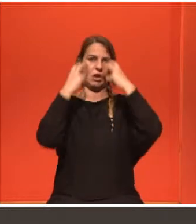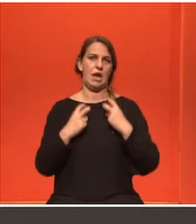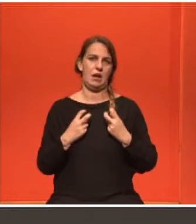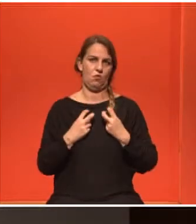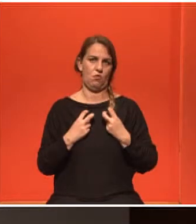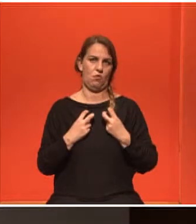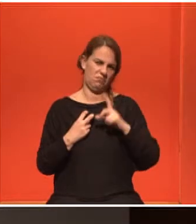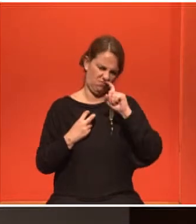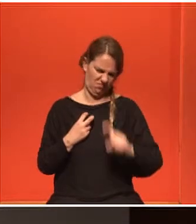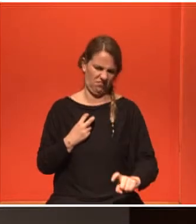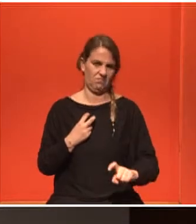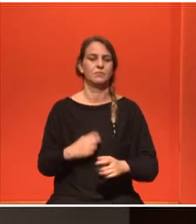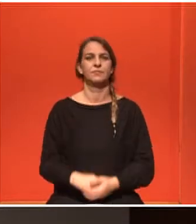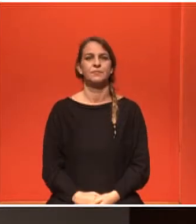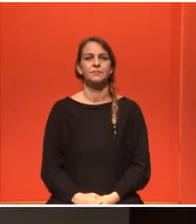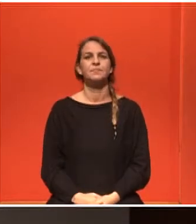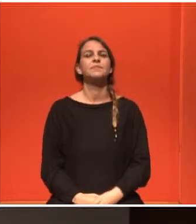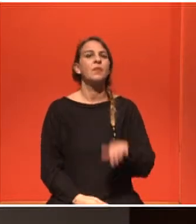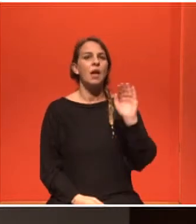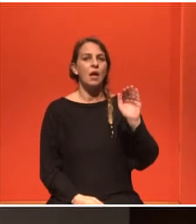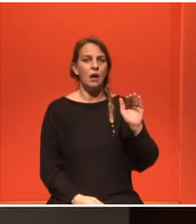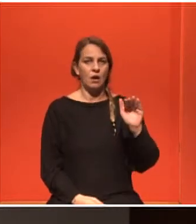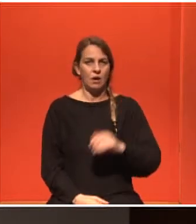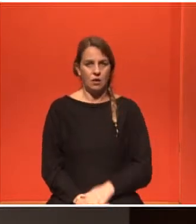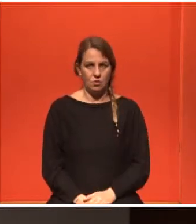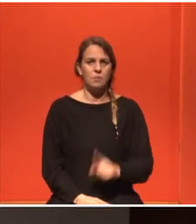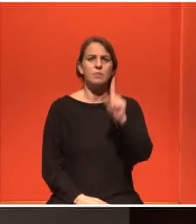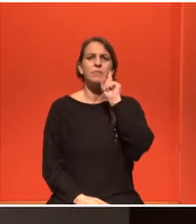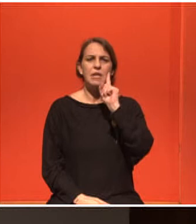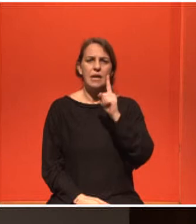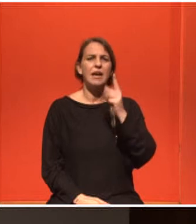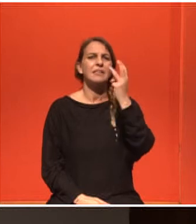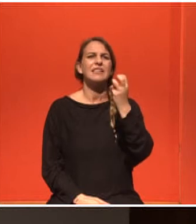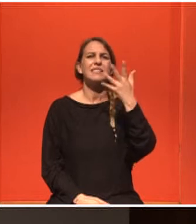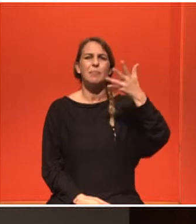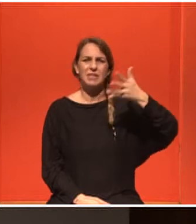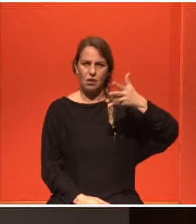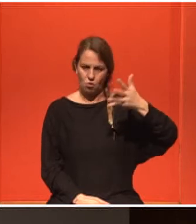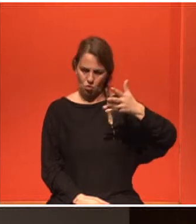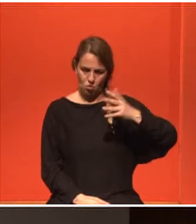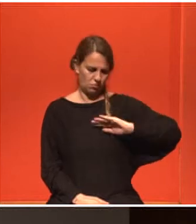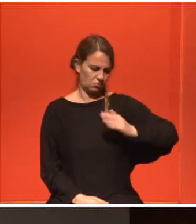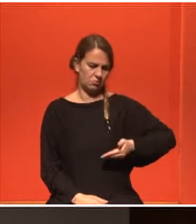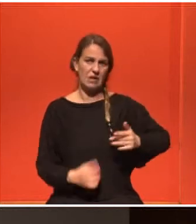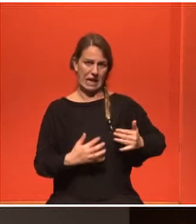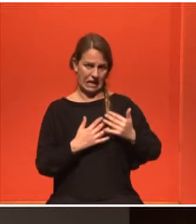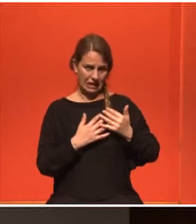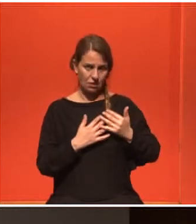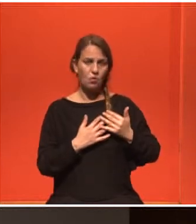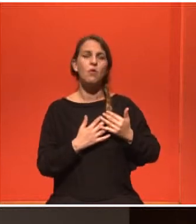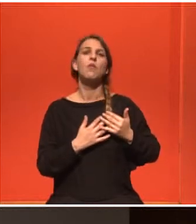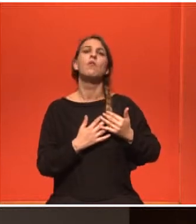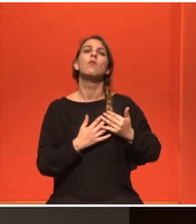Πολύ ωραία. Η μητέρα του αγοριού μου είχε καρκίνο μαστού κοντά στα 35 της, έκανε χειρουργείο και κάνει συστηματικό έλεγχο κάθε τρεις μήνες,